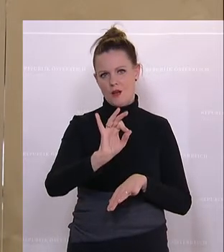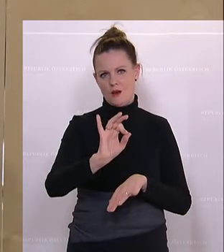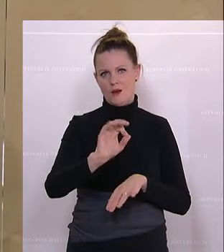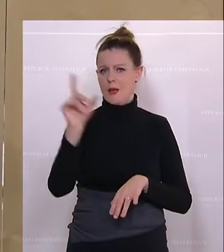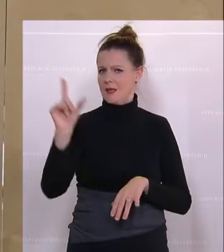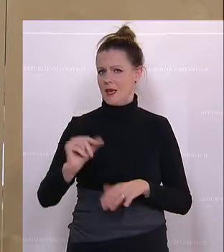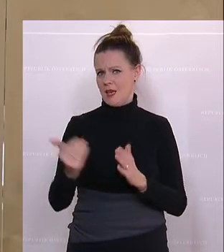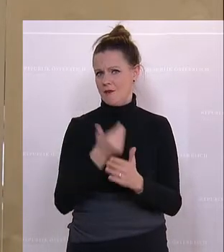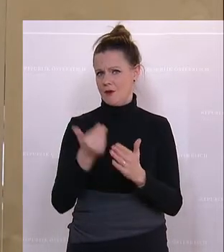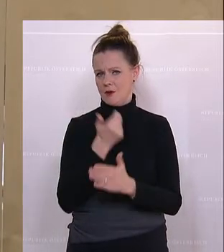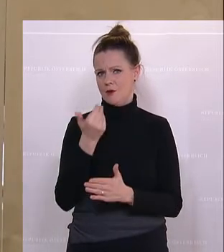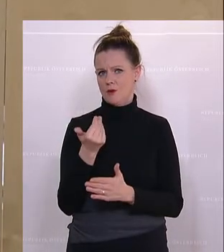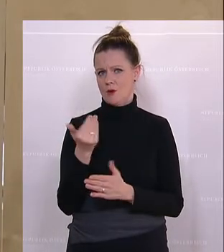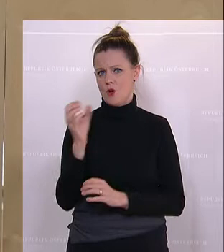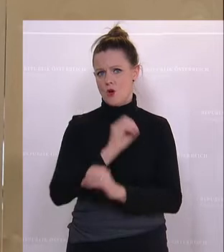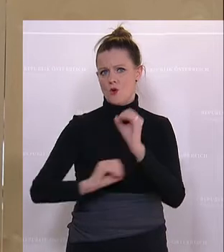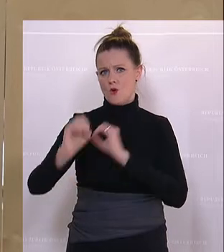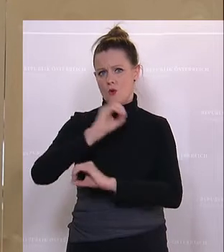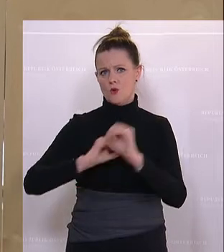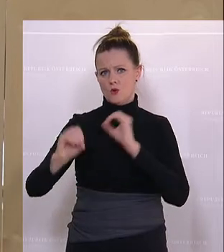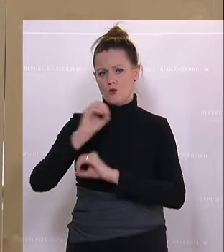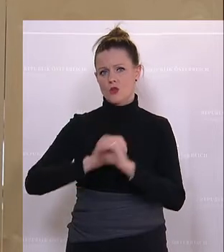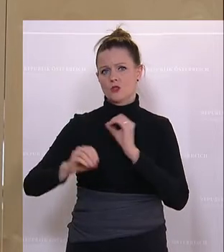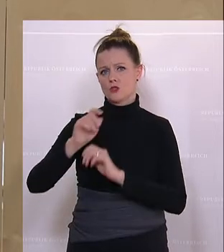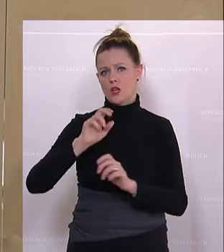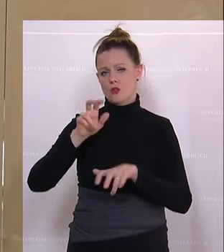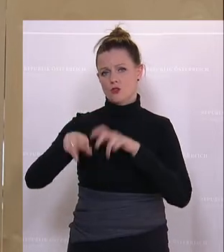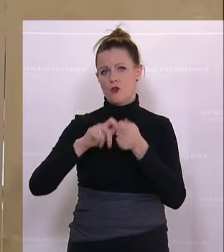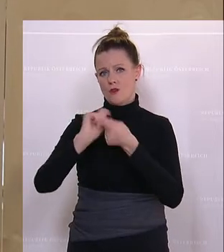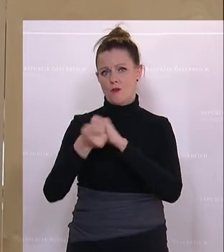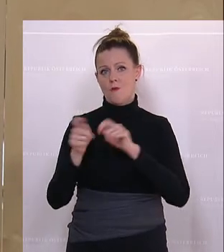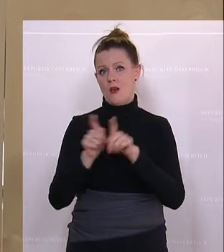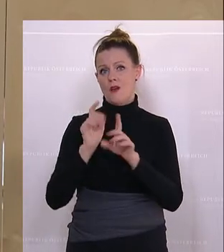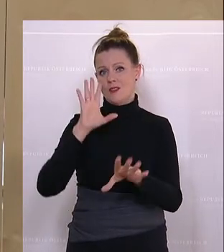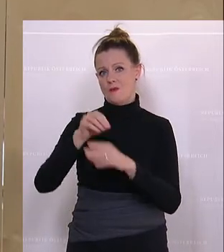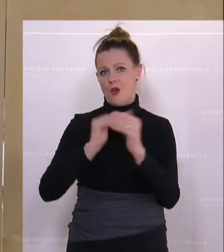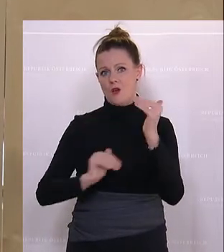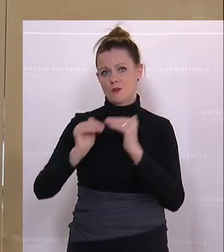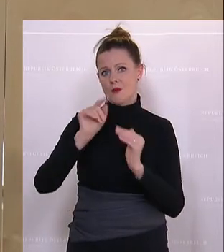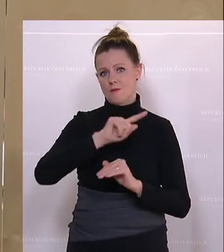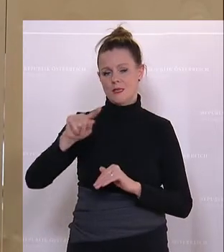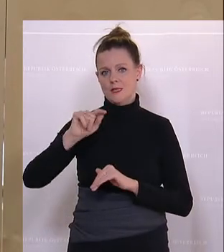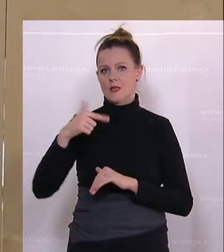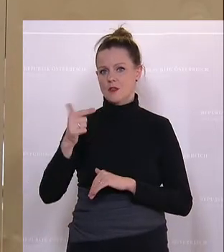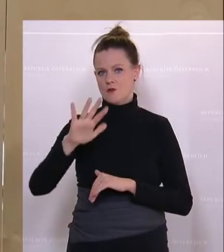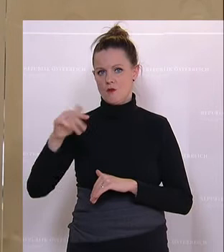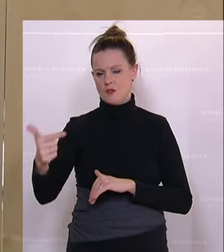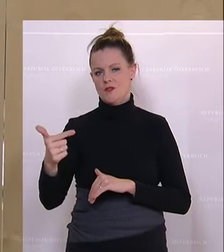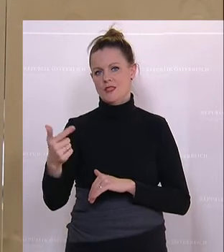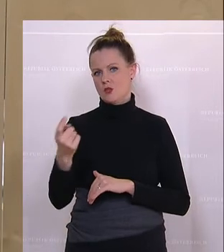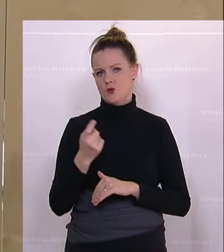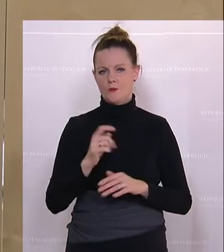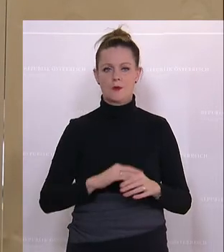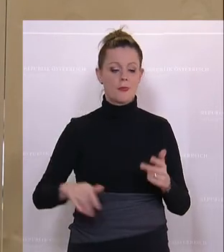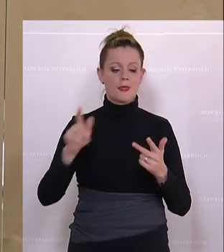Geringverdiener bei der ökologischen Steuerreform, schaffen wir auch hier einen Ausgleich bis 2025. Das